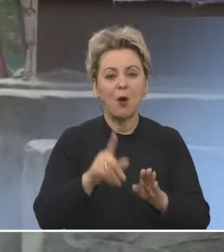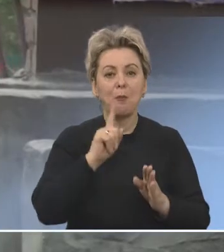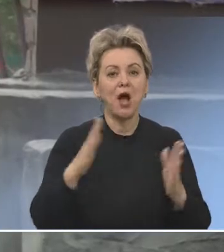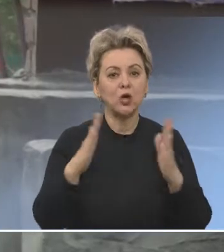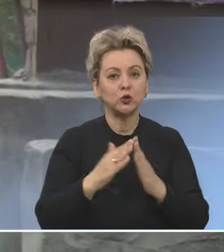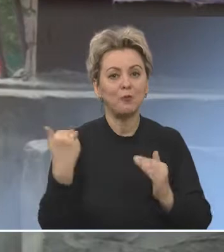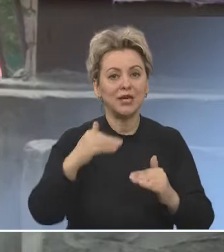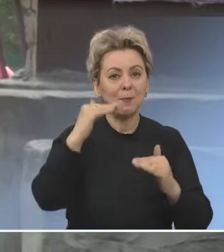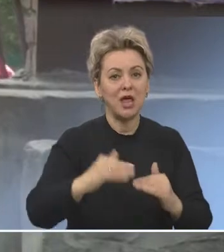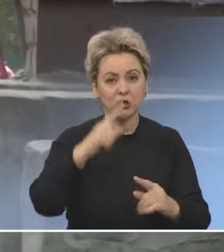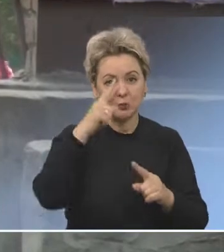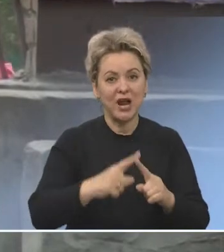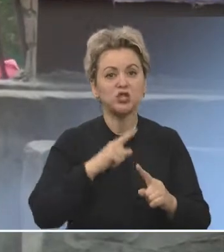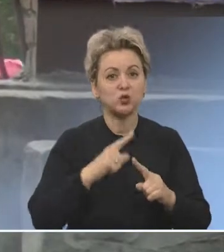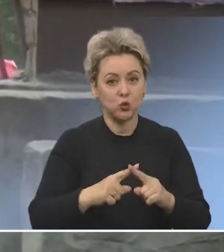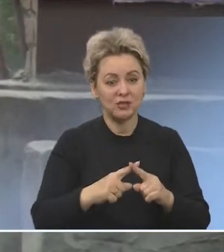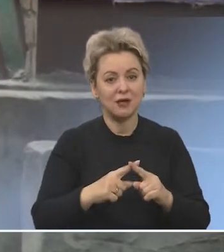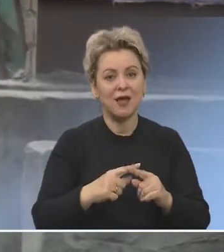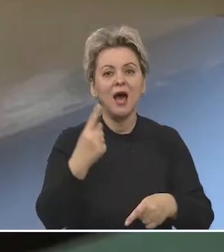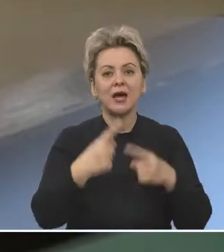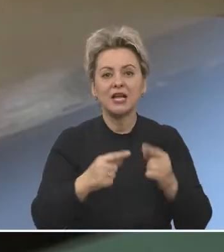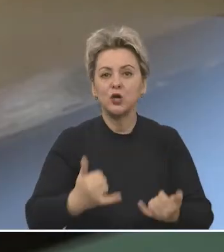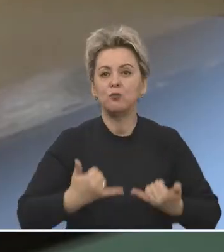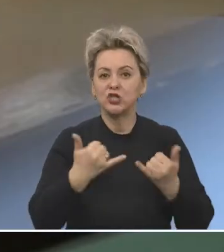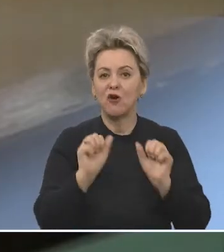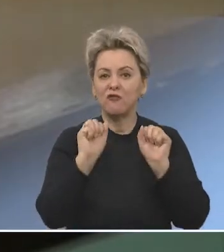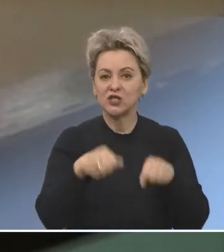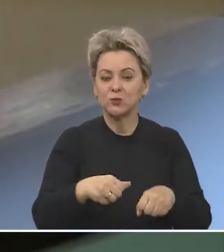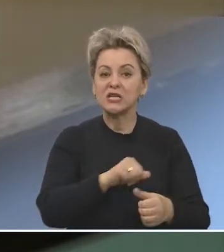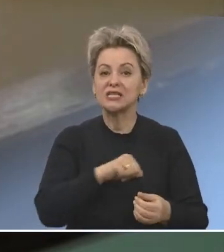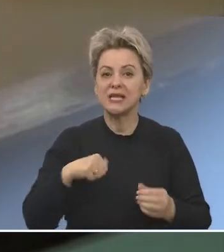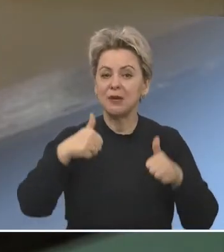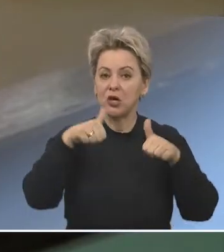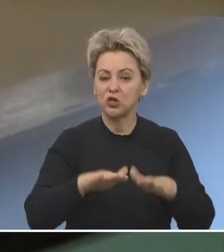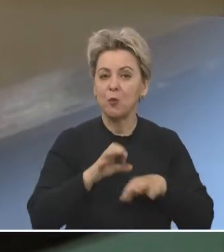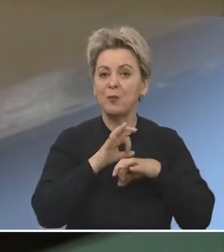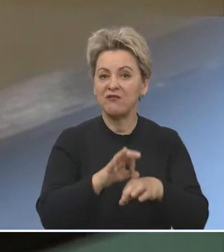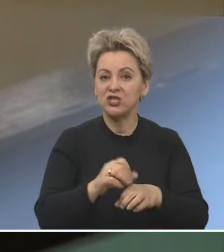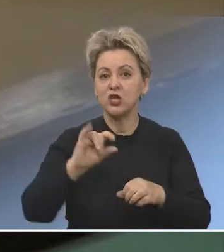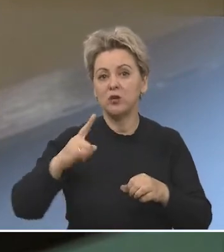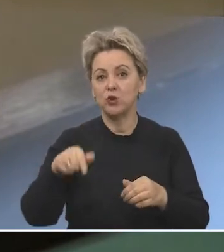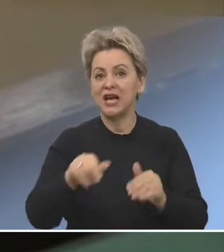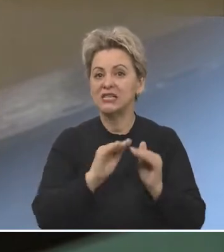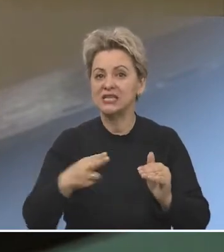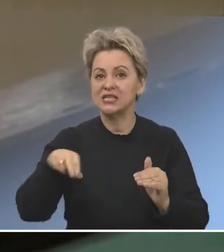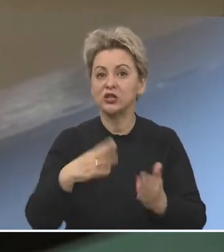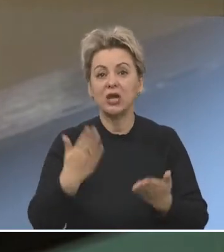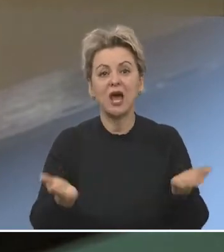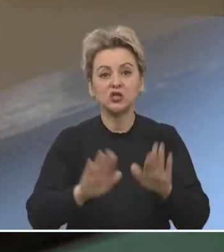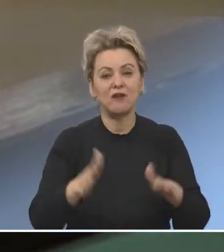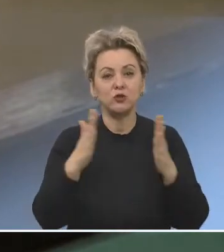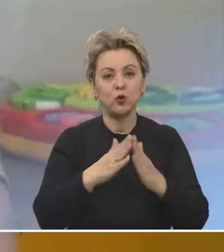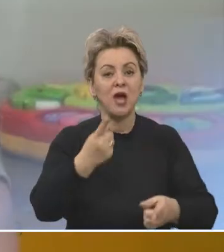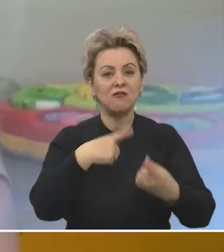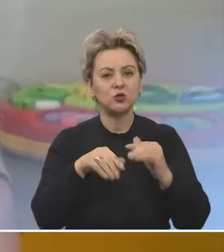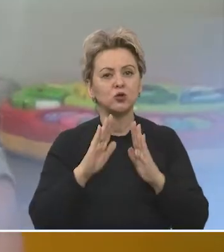остались пока дома их младшие братья и сестры. Родителям предоставили возможность самим решать, приводить ребенка в сад или оставить